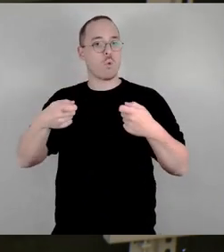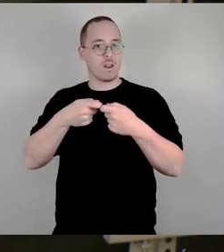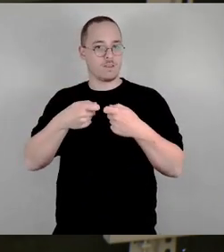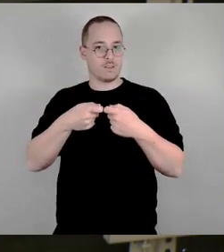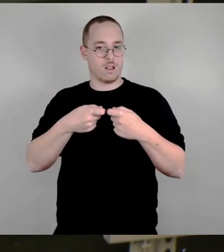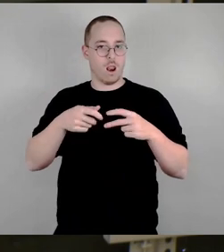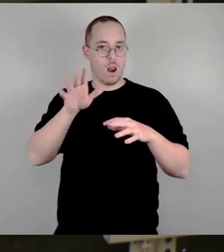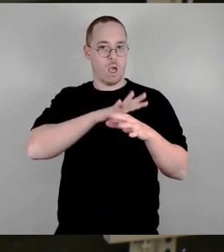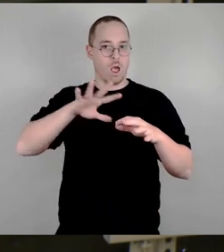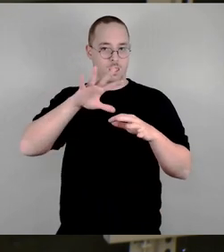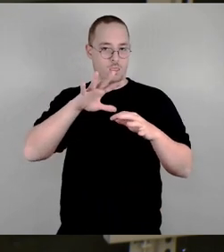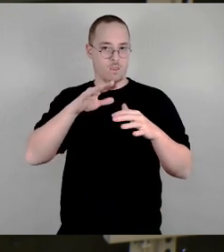dieser